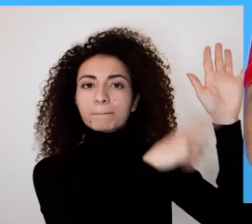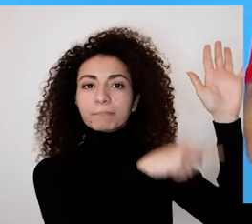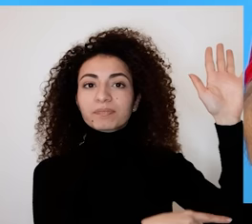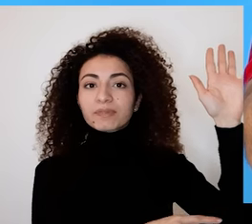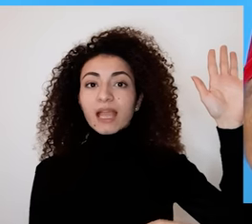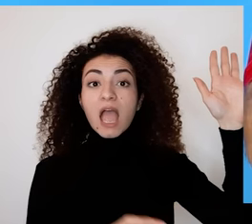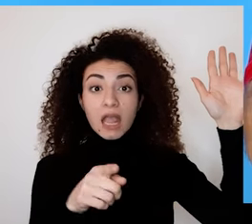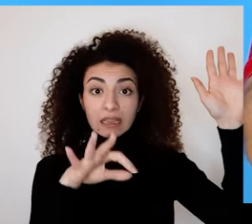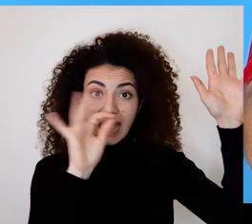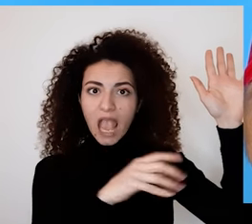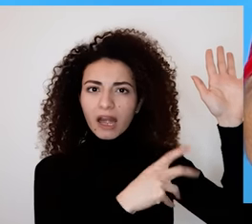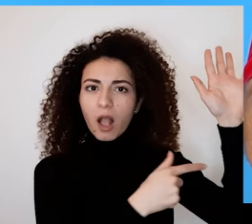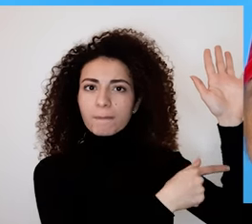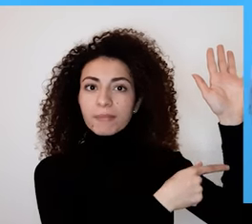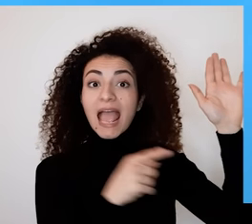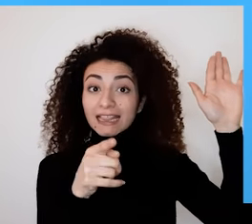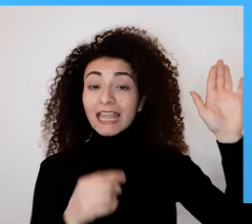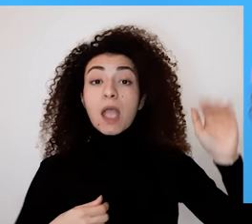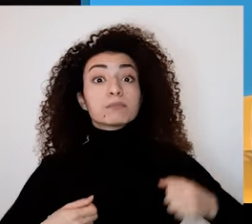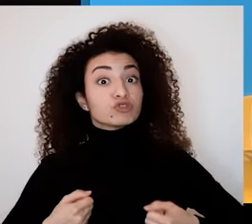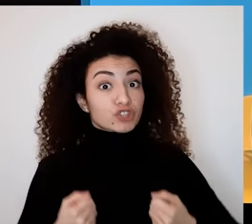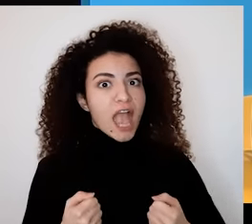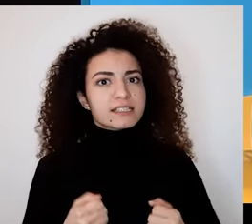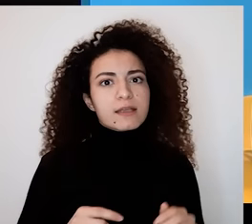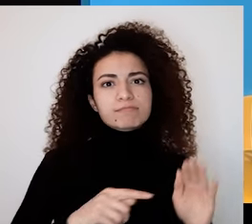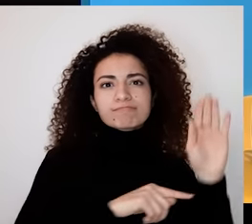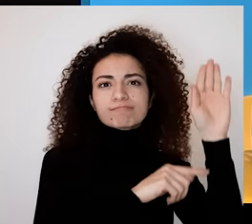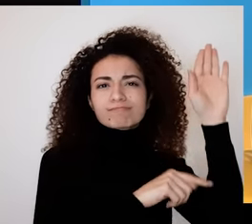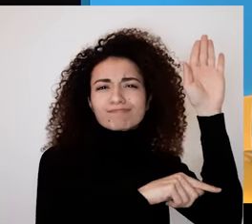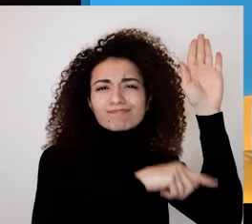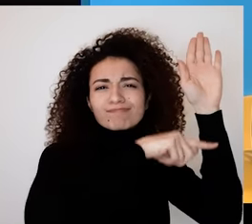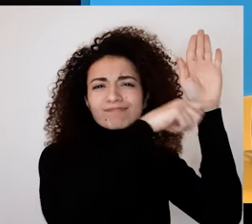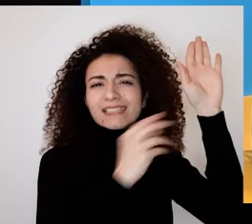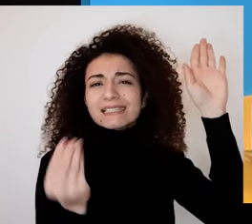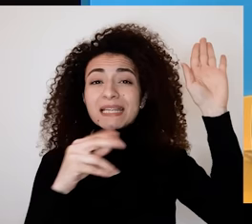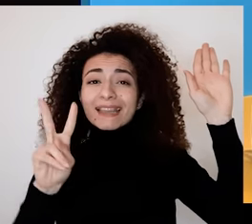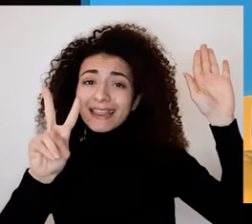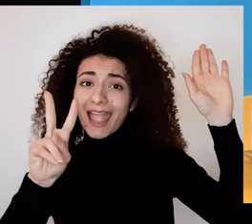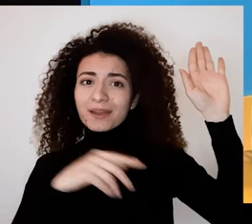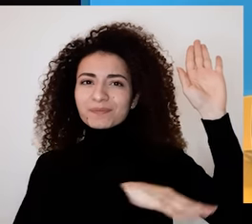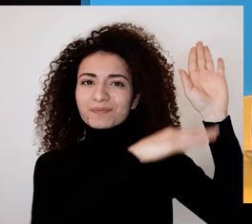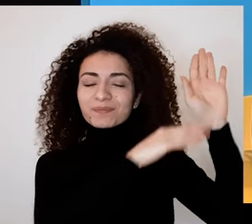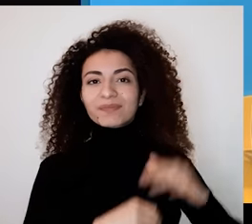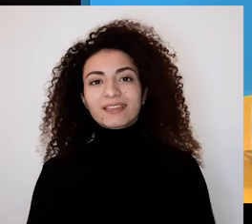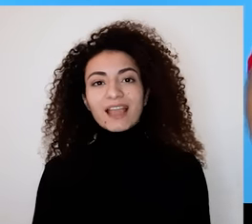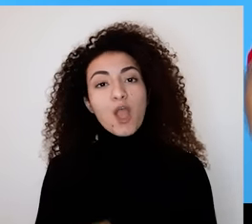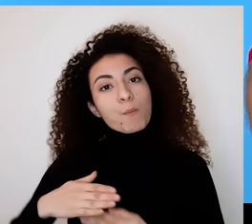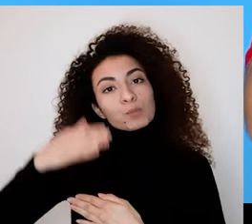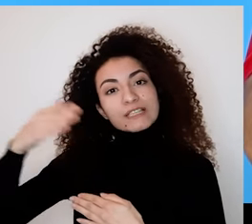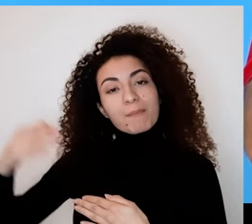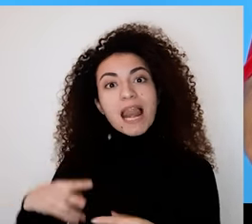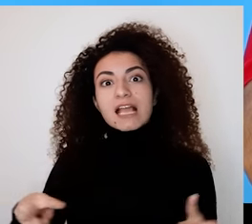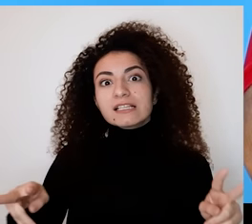هالمئيس أنت مستعد للإقتراب درجتين أو أكتر من الرفاه لتقربي أكتر وأكتر من حالة الازدهار الشخصي؟